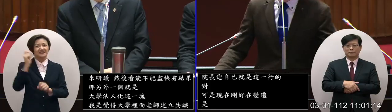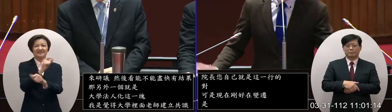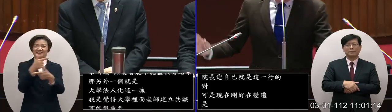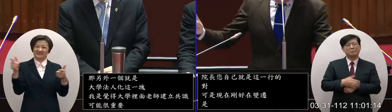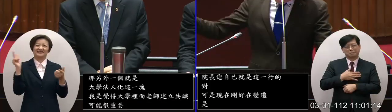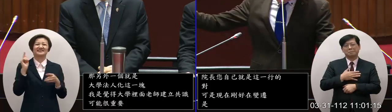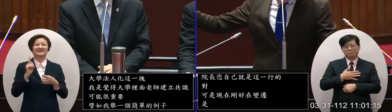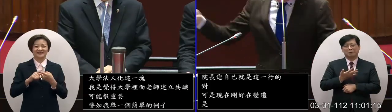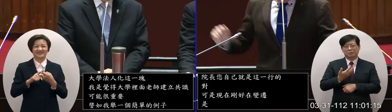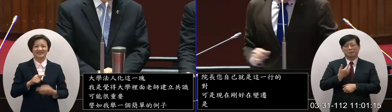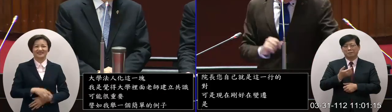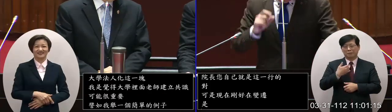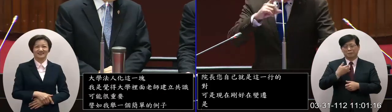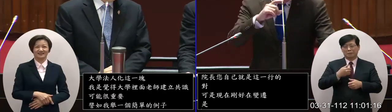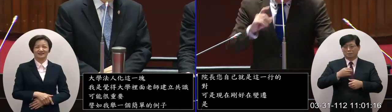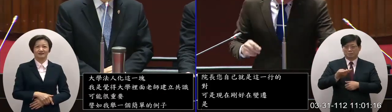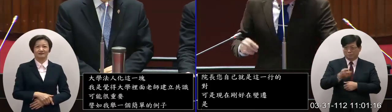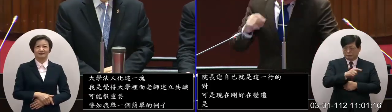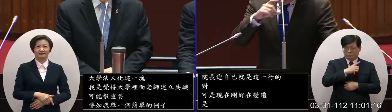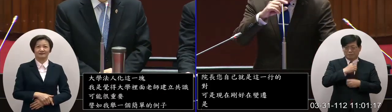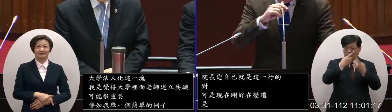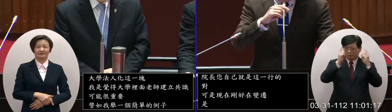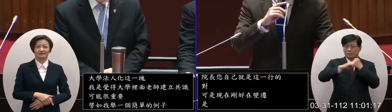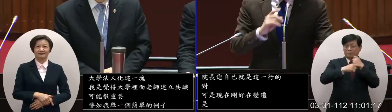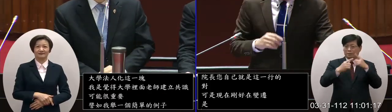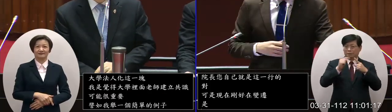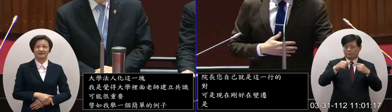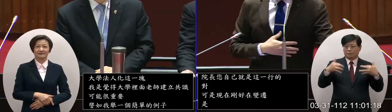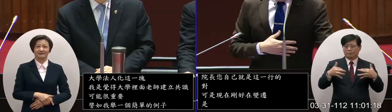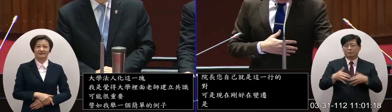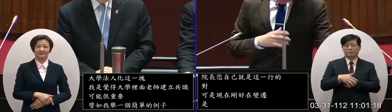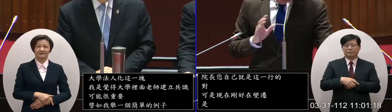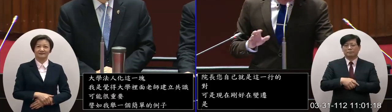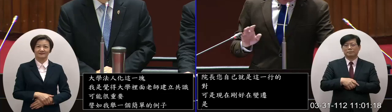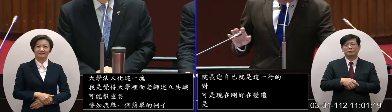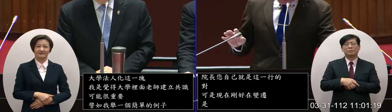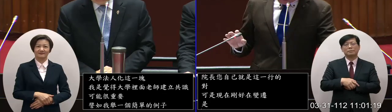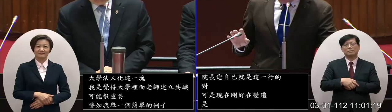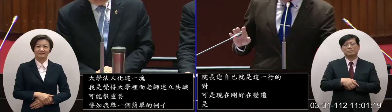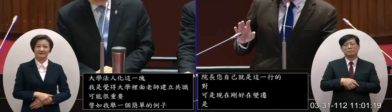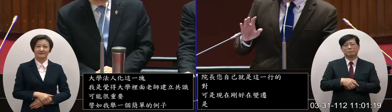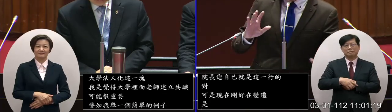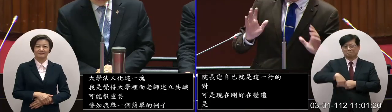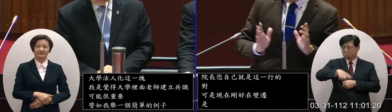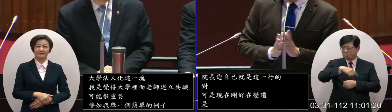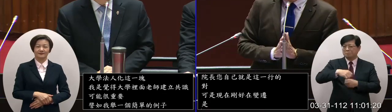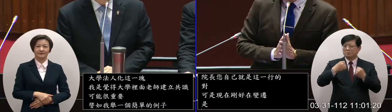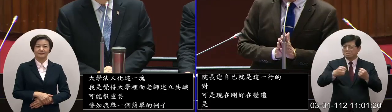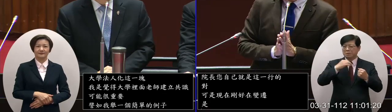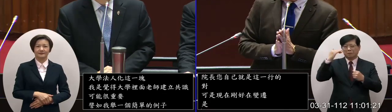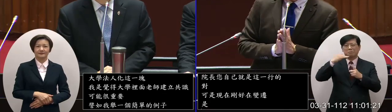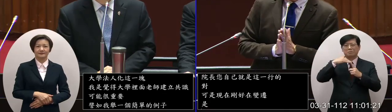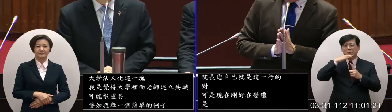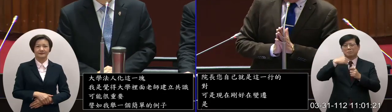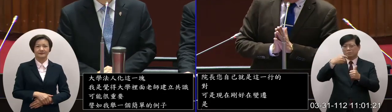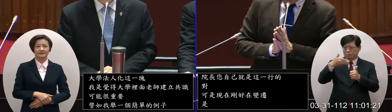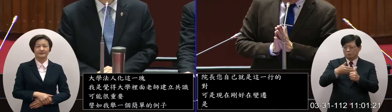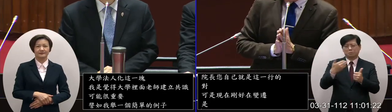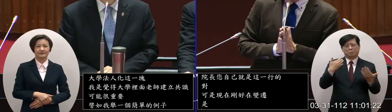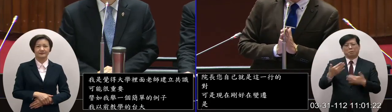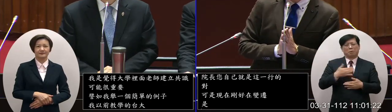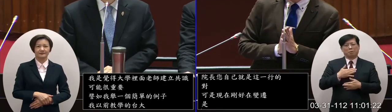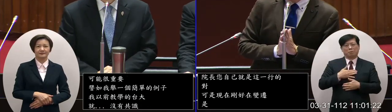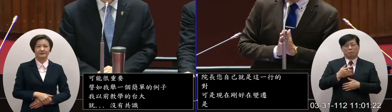我了解我們回到大學法人那一章這個應該是這樣講其實我想大家在高教體系都了解其實說